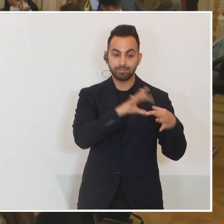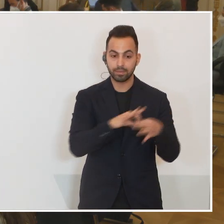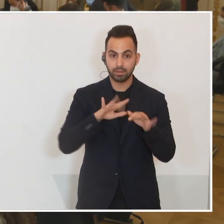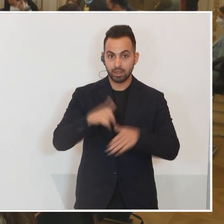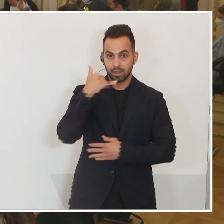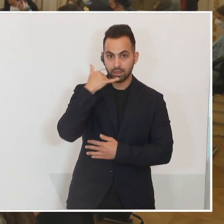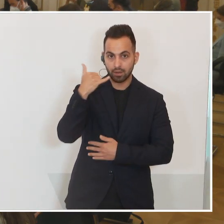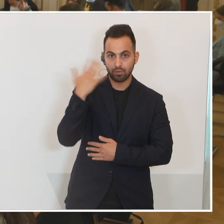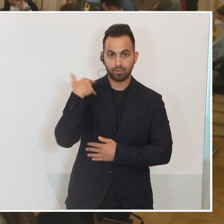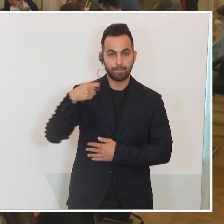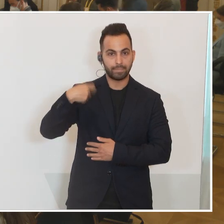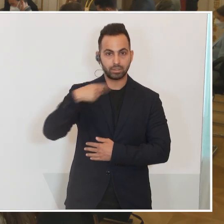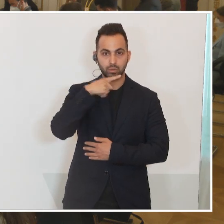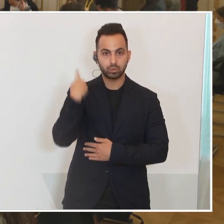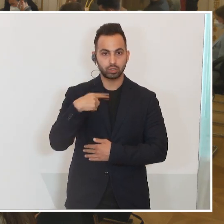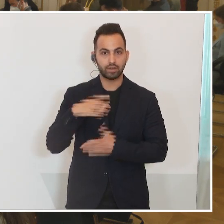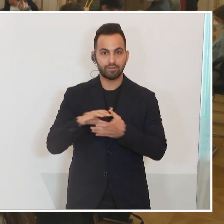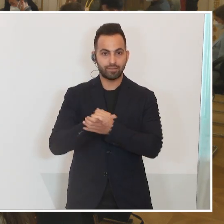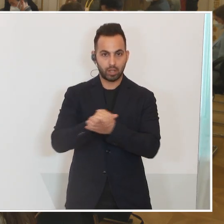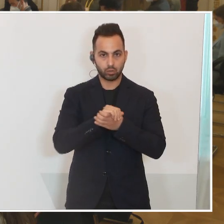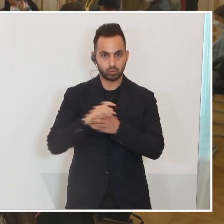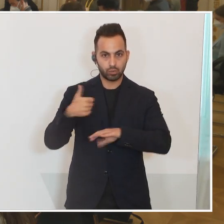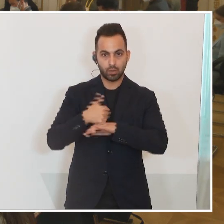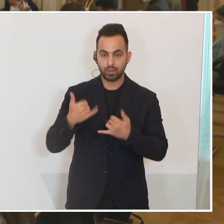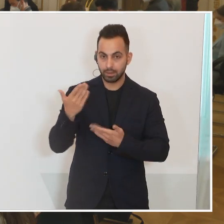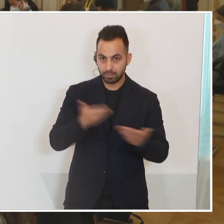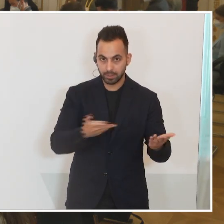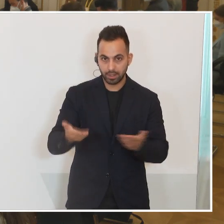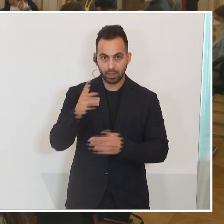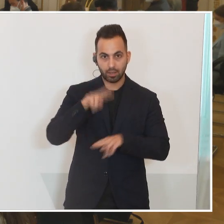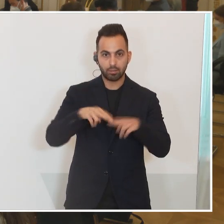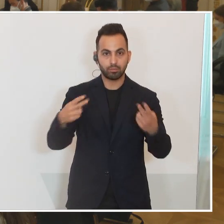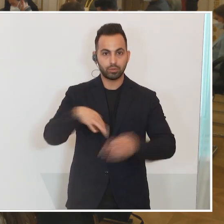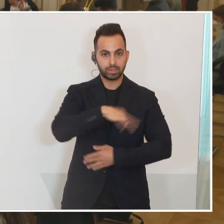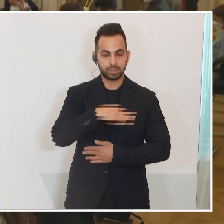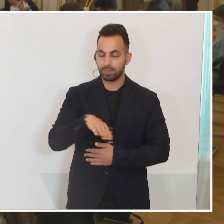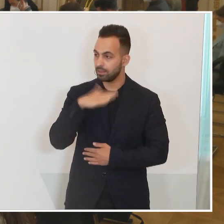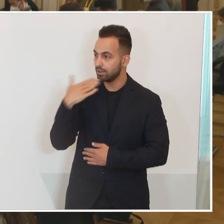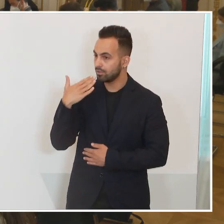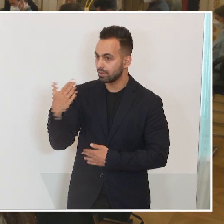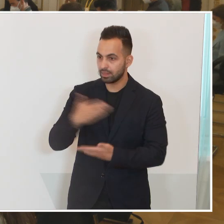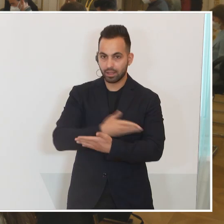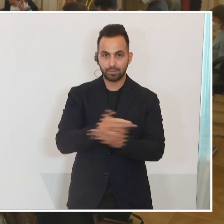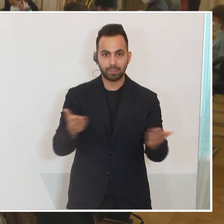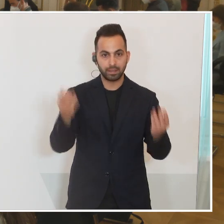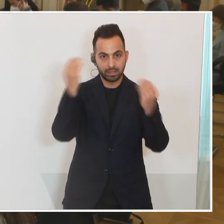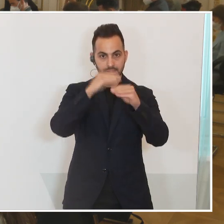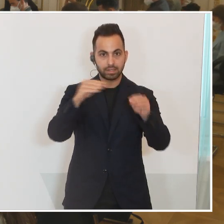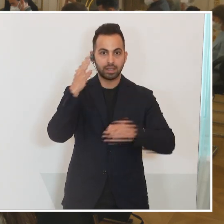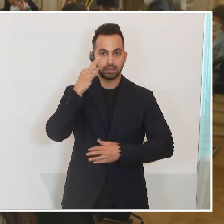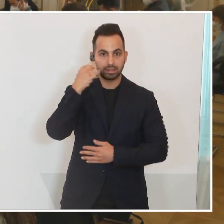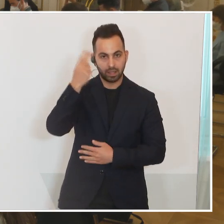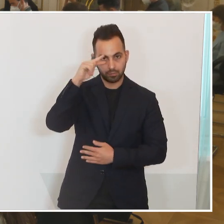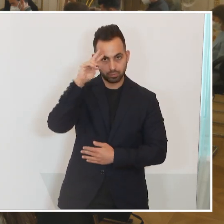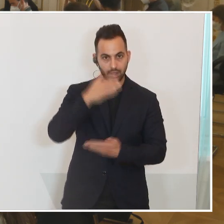Telefonats mit dem Präsidenten der Russischen Föderation heute. Bitte, Herr Bundeskanzler. Vielen Dank, meine sehr geehrten Damen und Herren.